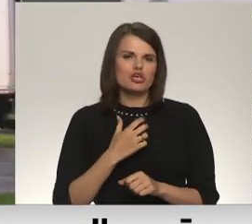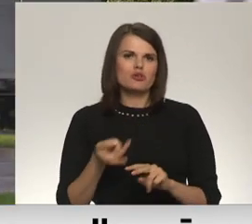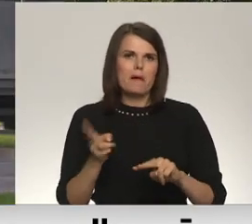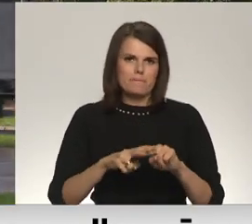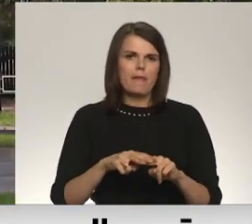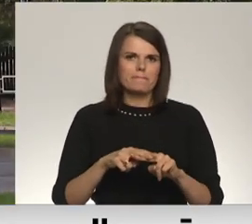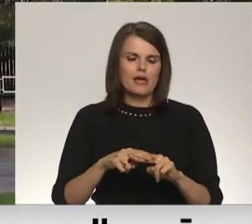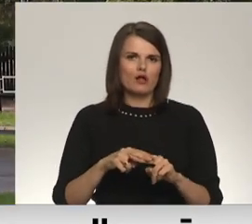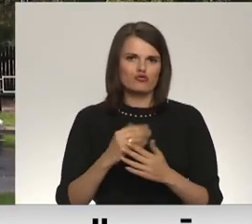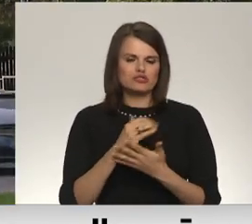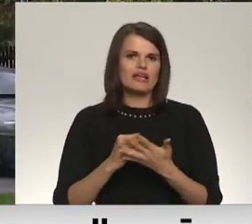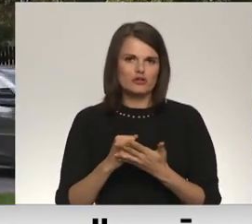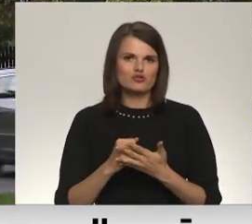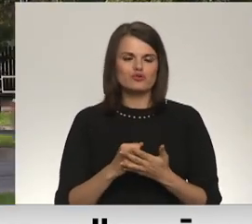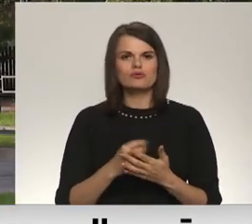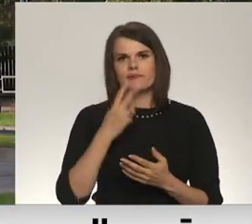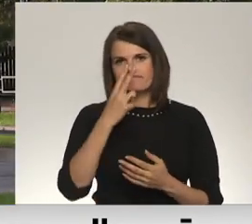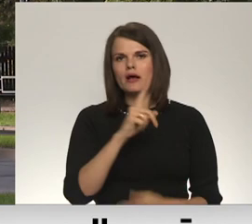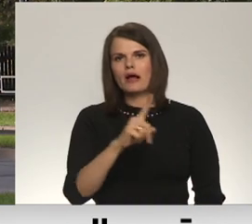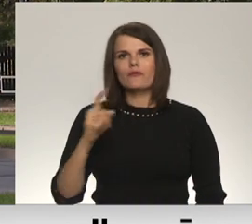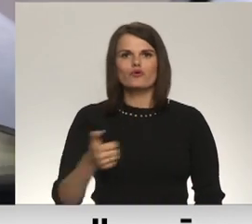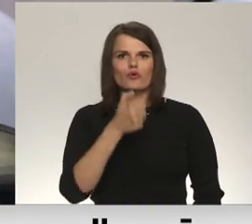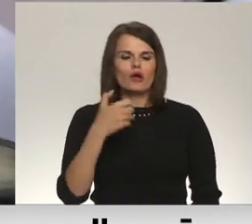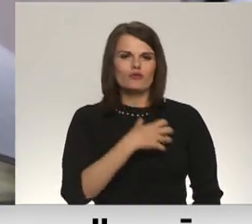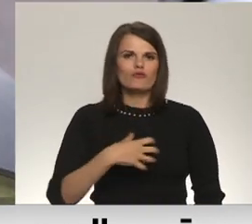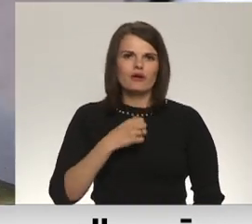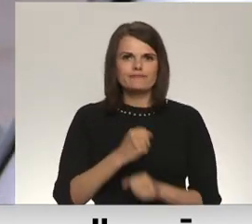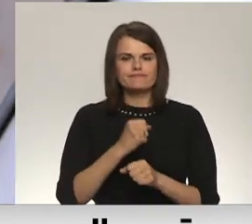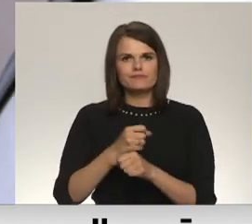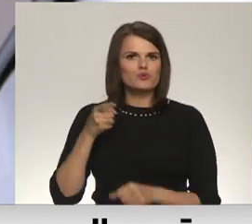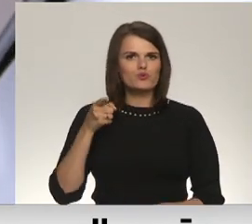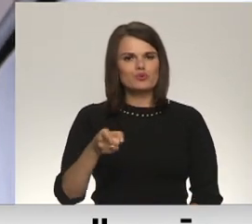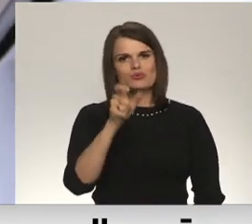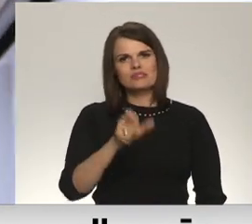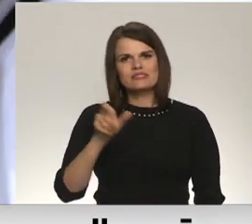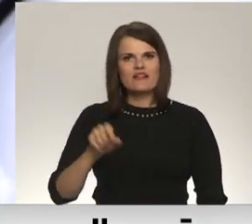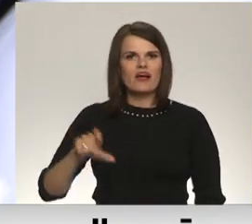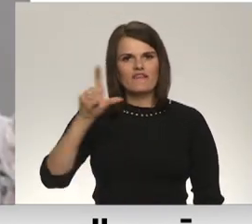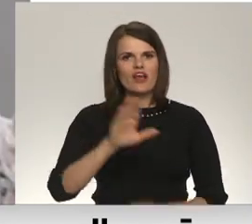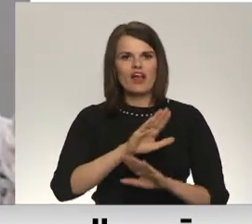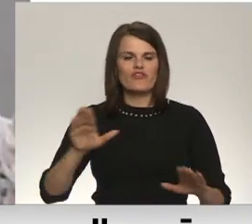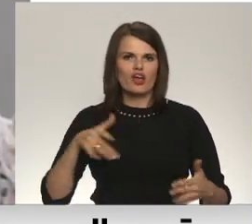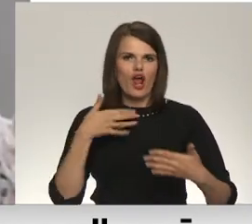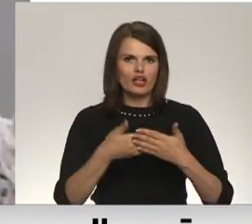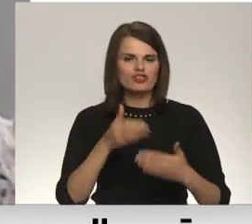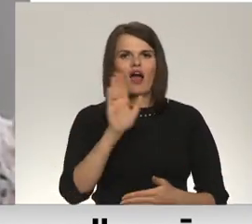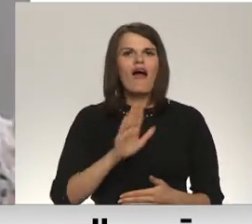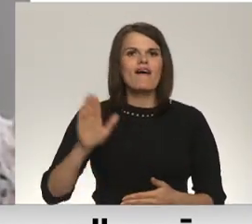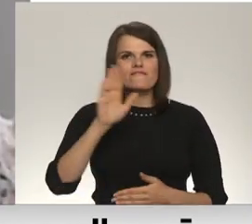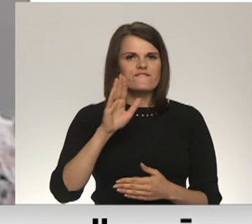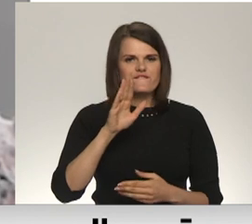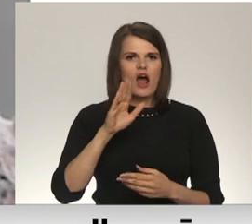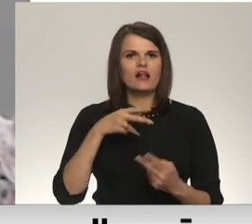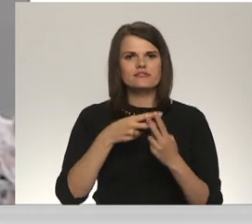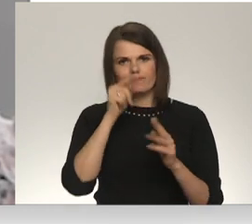Pēc probācijas dienesta aplēsēm ik gadu būtu jādarbojas par aptveni tūkstošu cilvēkiem vairāk nekā līdz šim. Valsts probācijas dienests